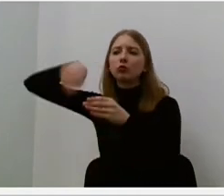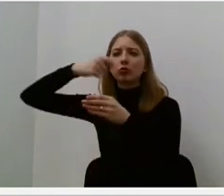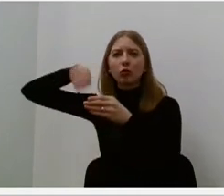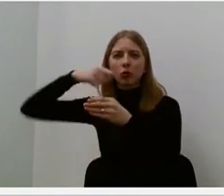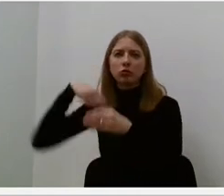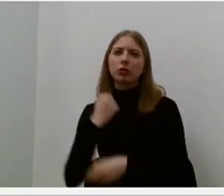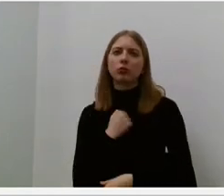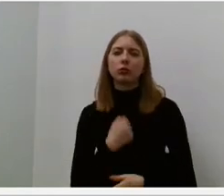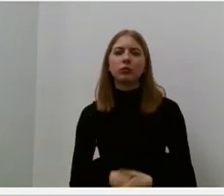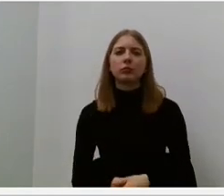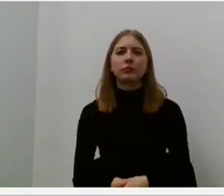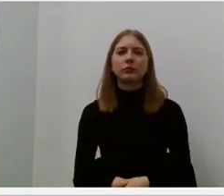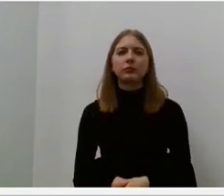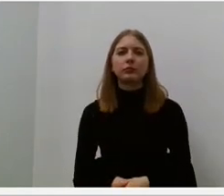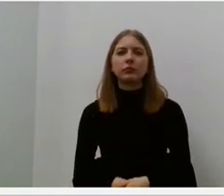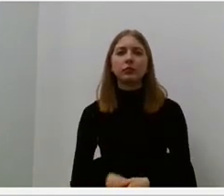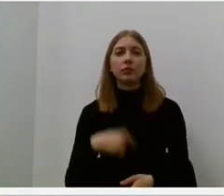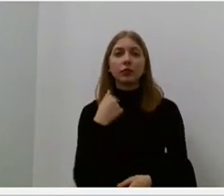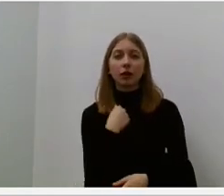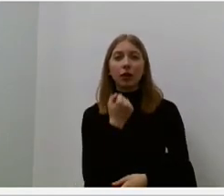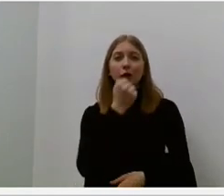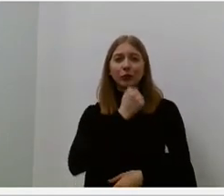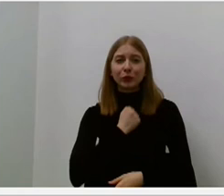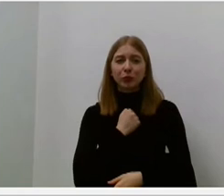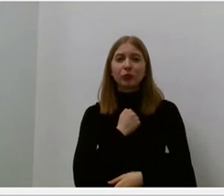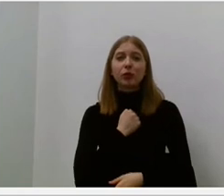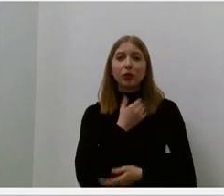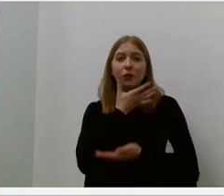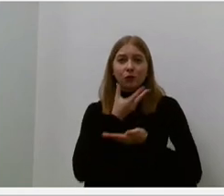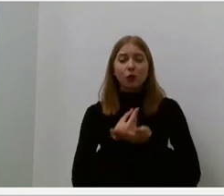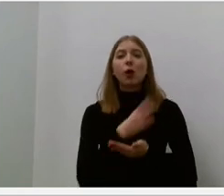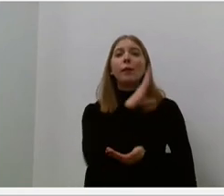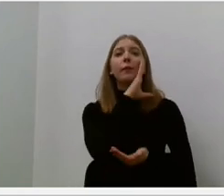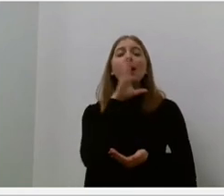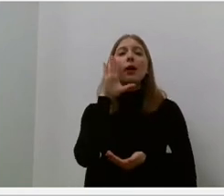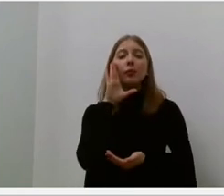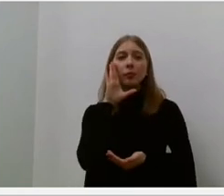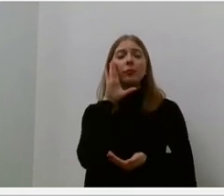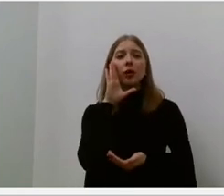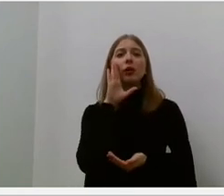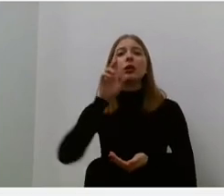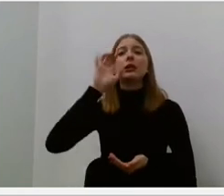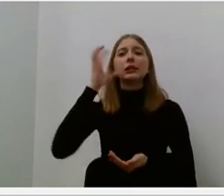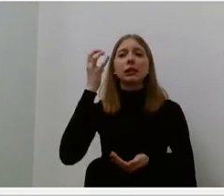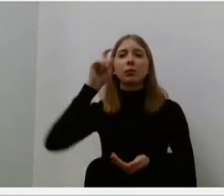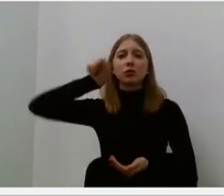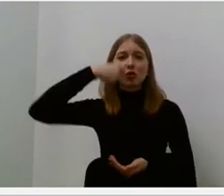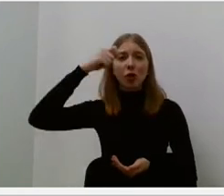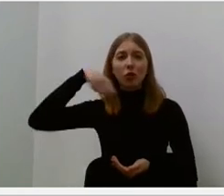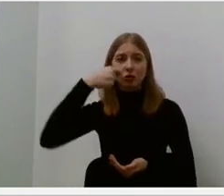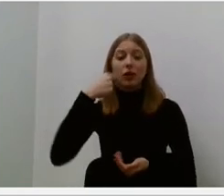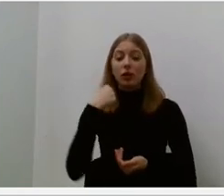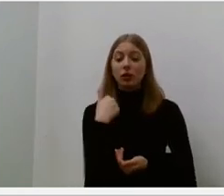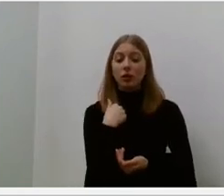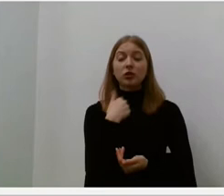Aš turiu savo motnų sidabrinį šaukštelį ir valgau tik su juo. Taip rodos, kad bendrauju su mama. Man